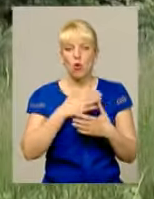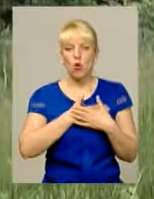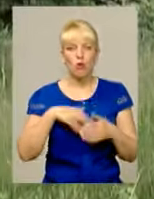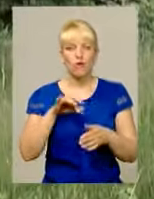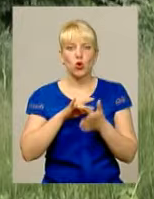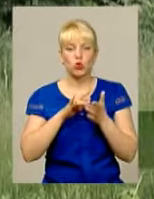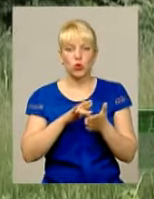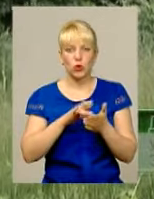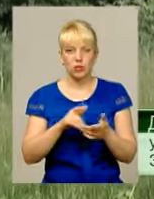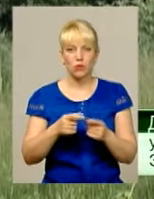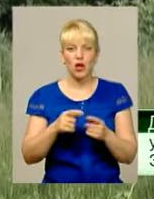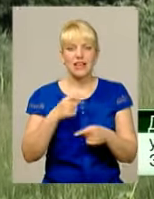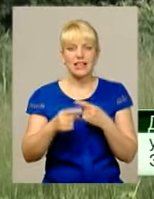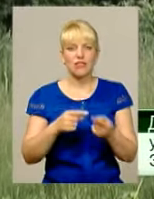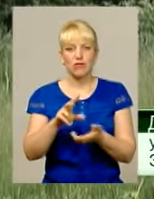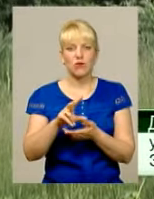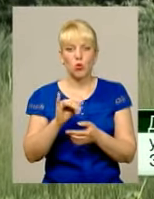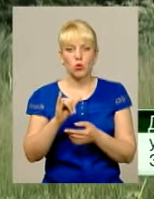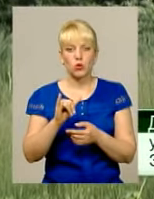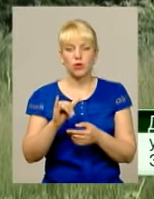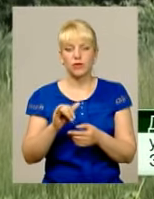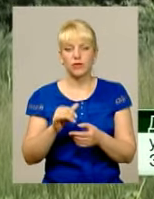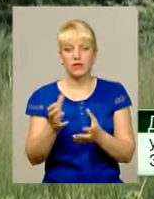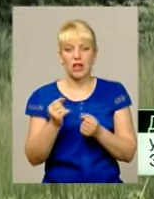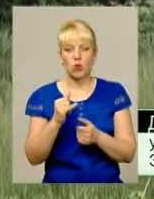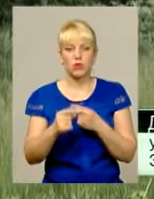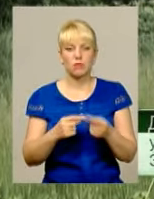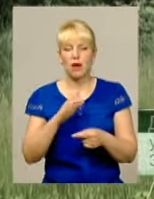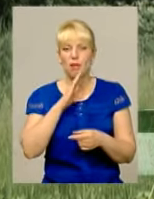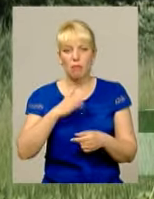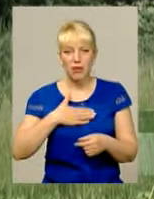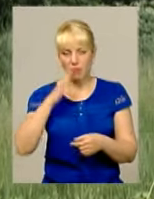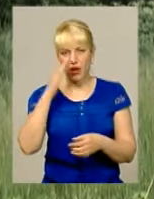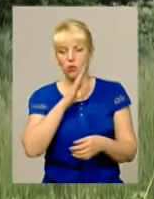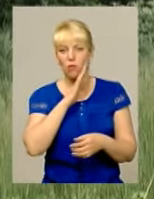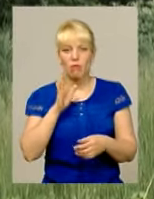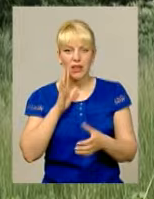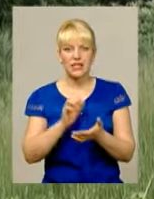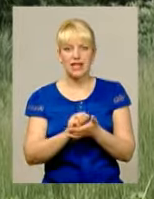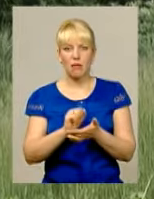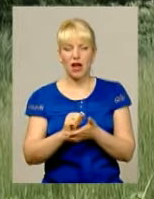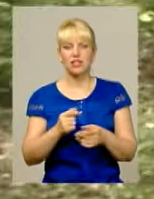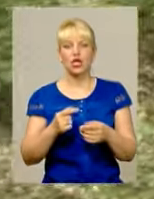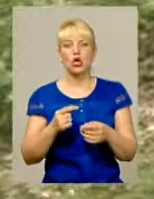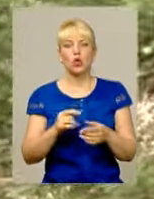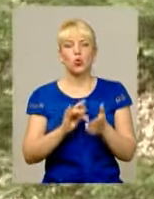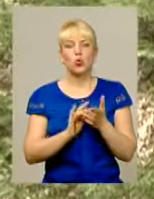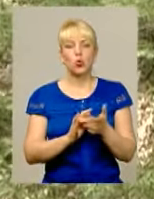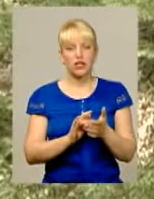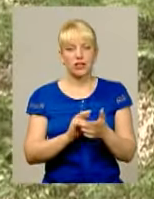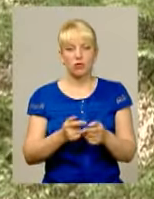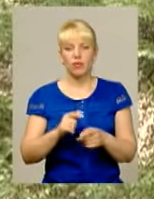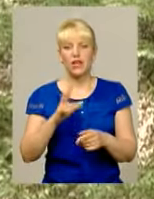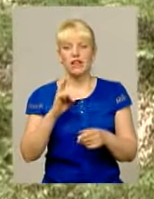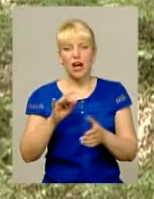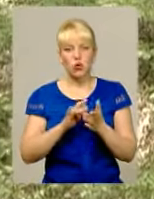Взагалі це був мій вибір Ще мій батько і моя мата займалися туризмом, то я першу піти по їхнім наступам На туристів